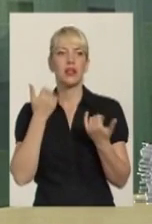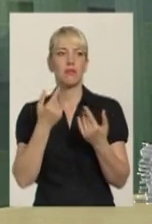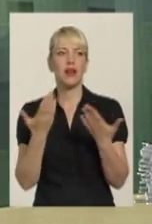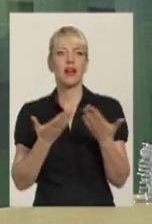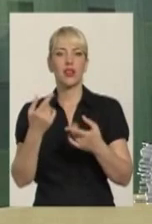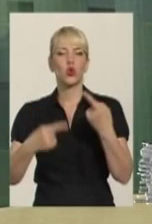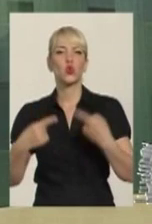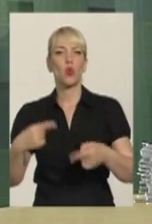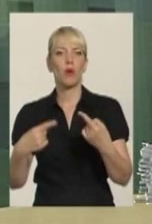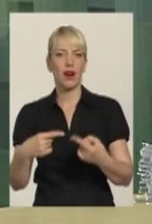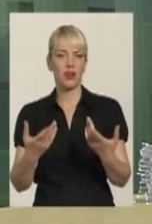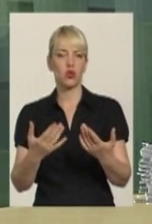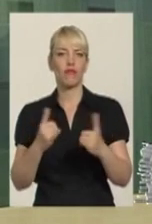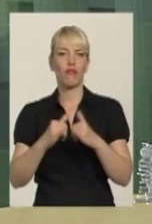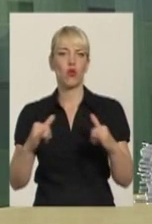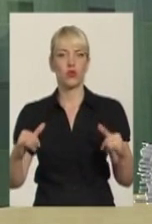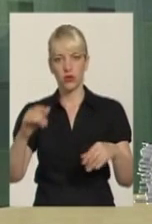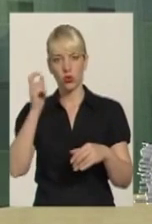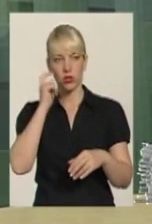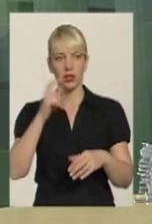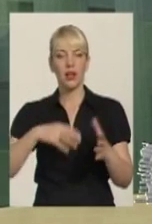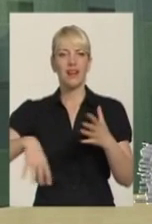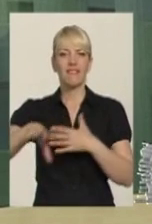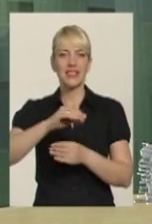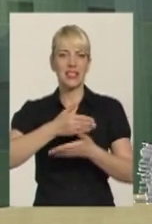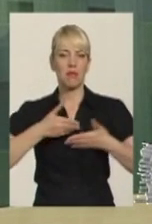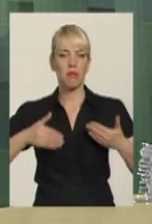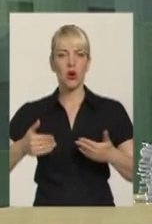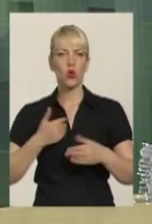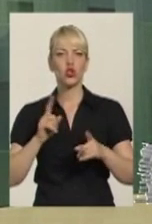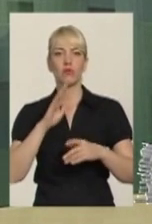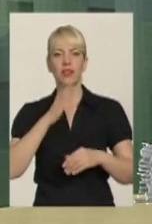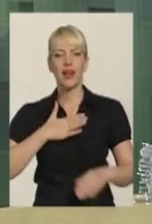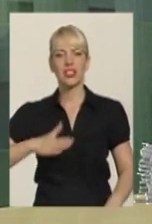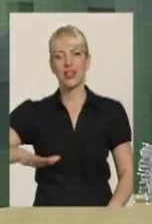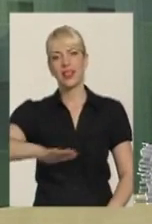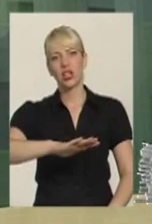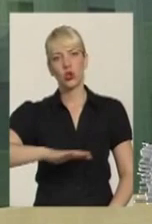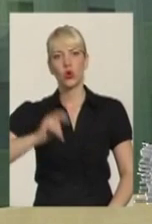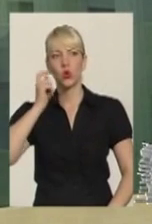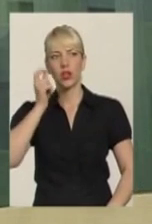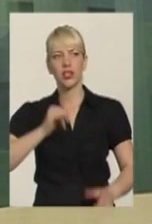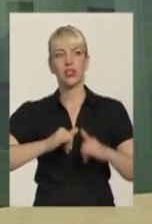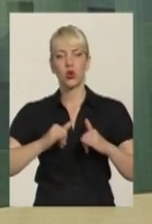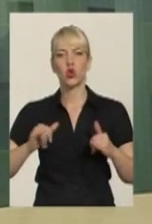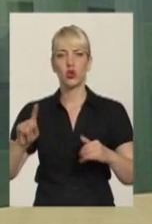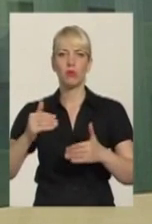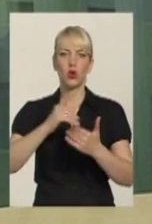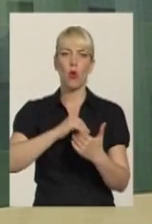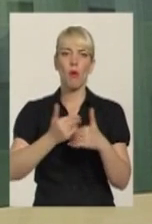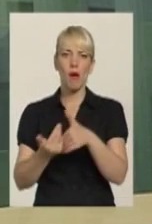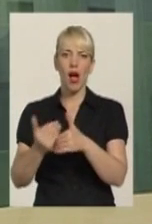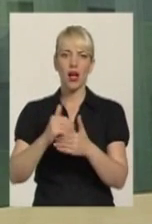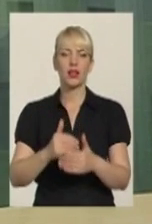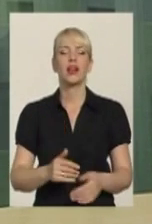суперечок в розвитку України. Ми всі хочемо, щоб наша територія і Україна розвивалася, щоб ми допомагали один одному.